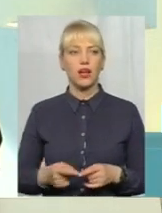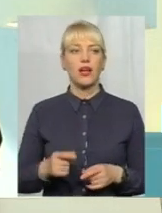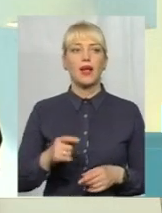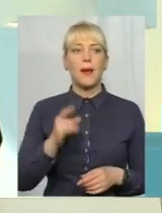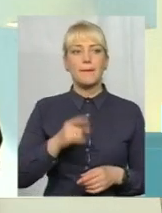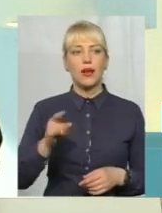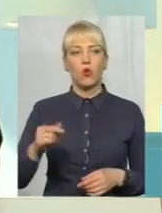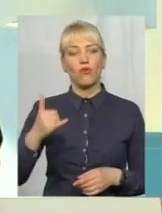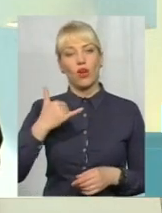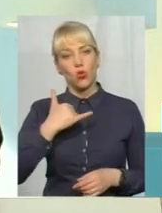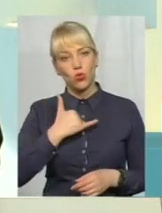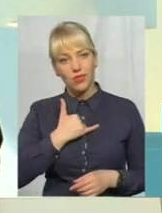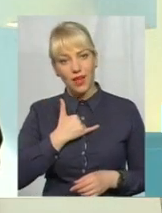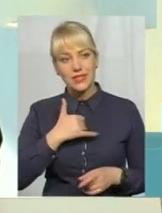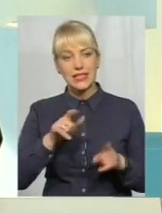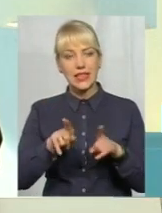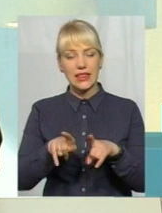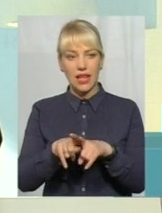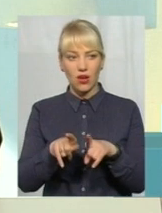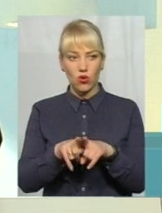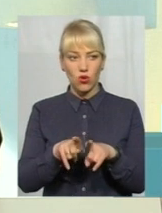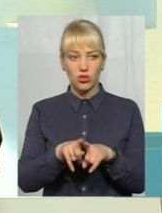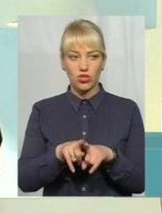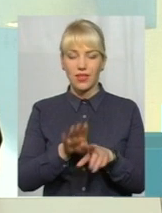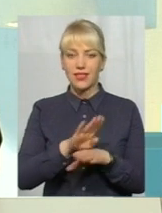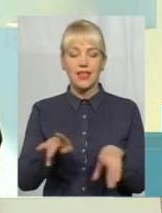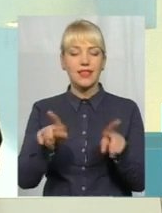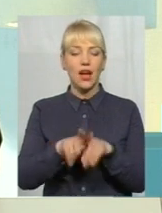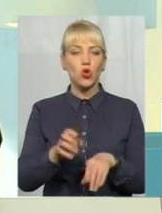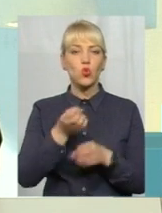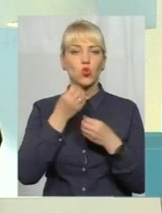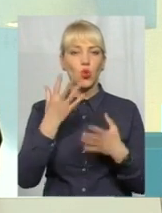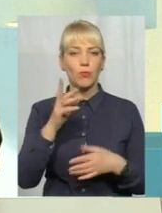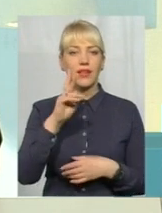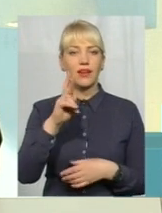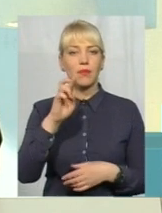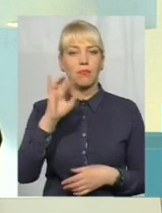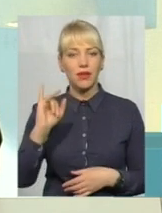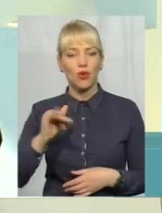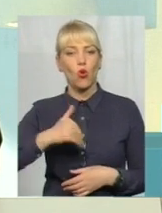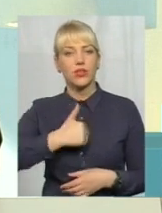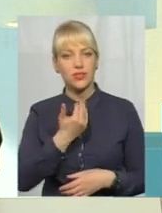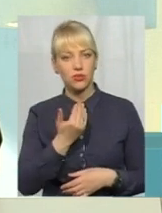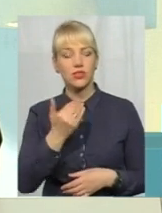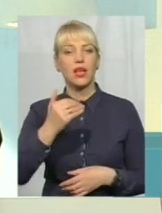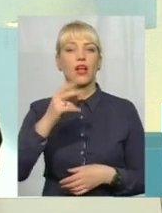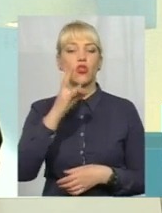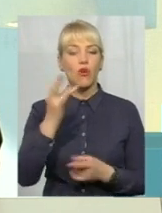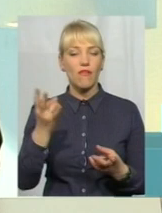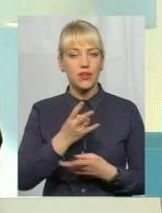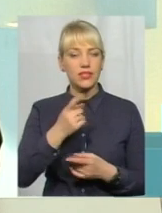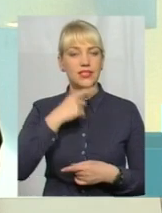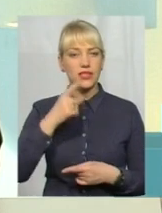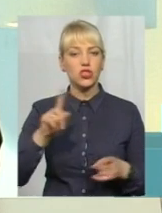також не так би добре, як хотілося, Але варто відзначити, що є